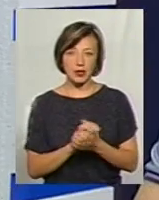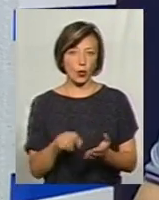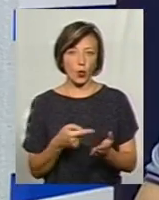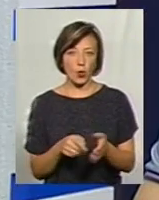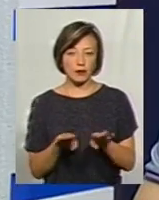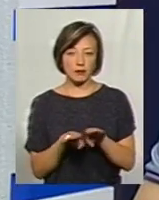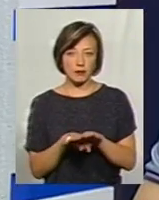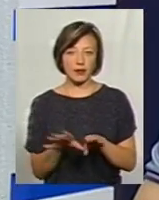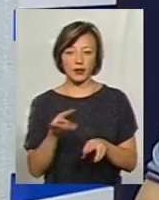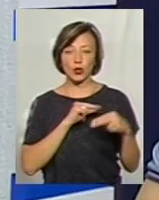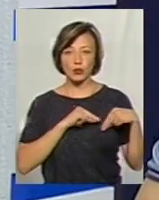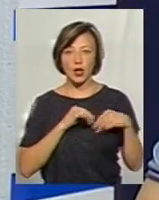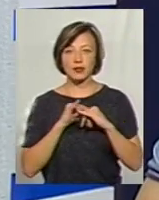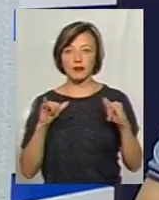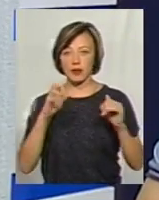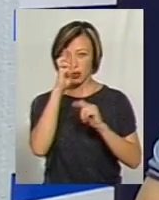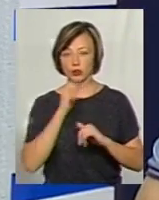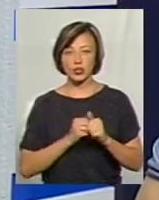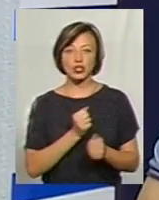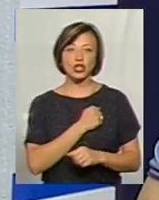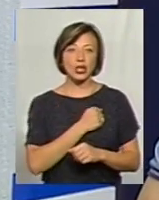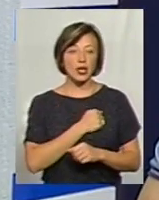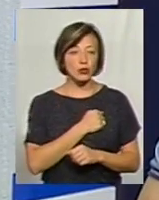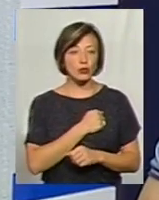вроде би, треба всім трудитися, розвивати наше державство. К сожалению,